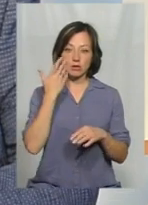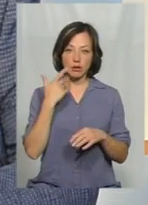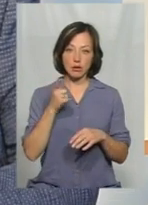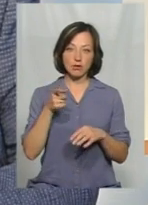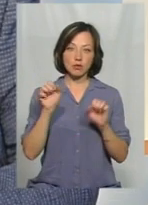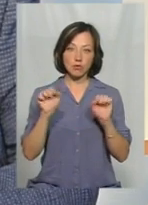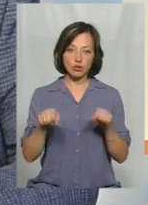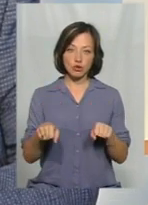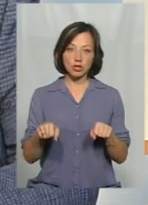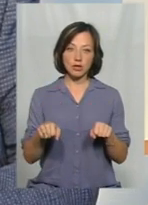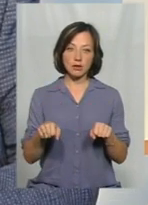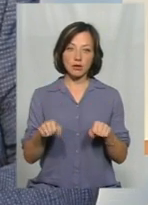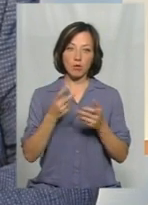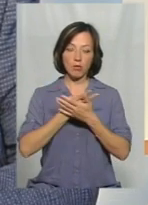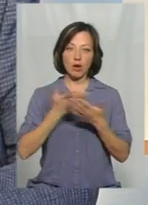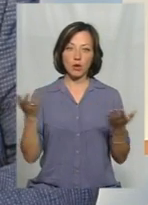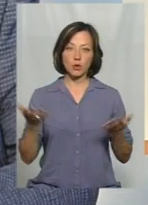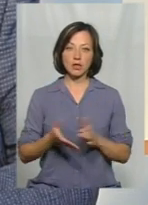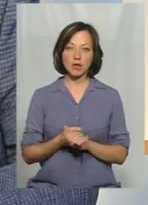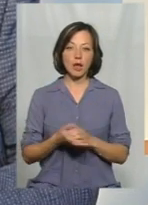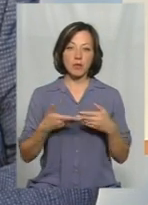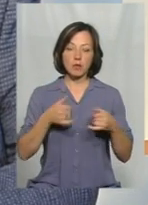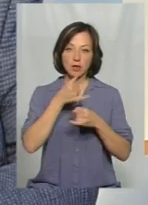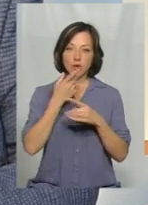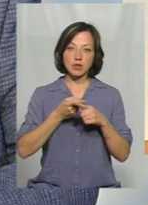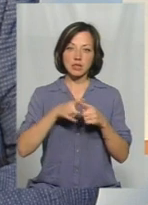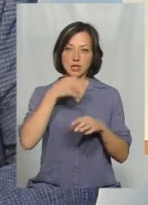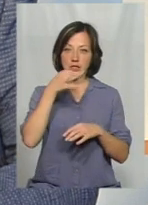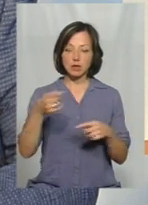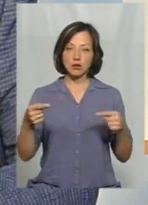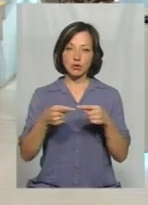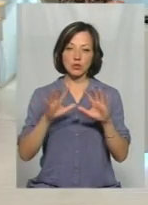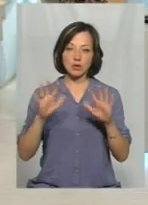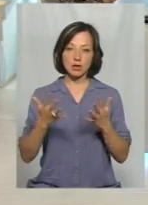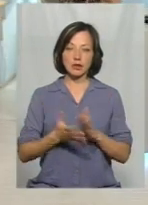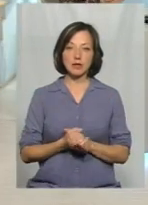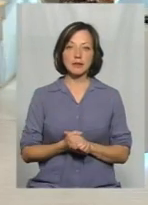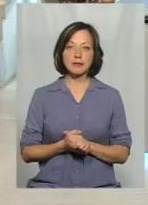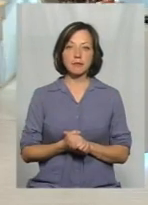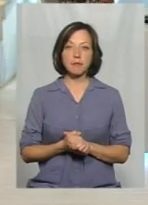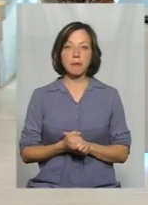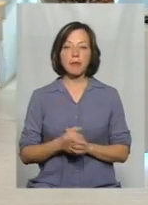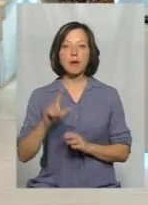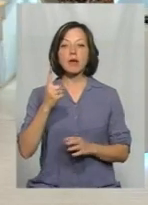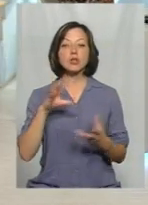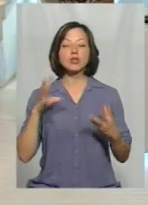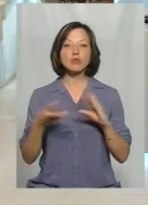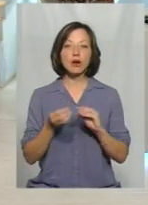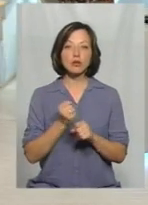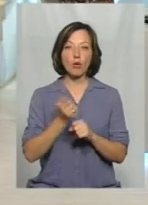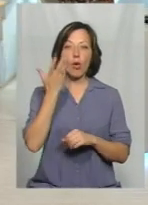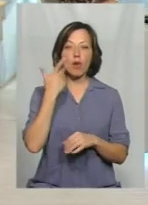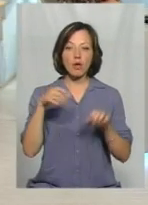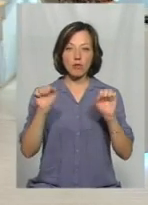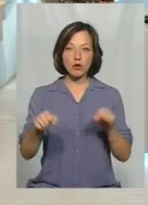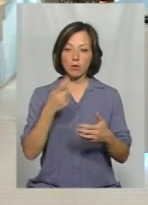тоді він його зможе прилюднити. Ми не можемо це сказати, коли саме станеться. А перші результати роботи коли